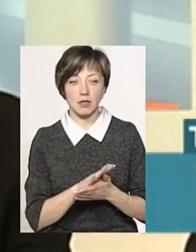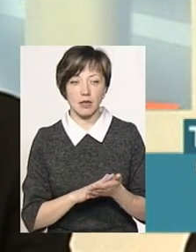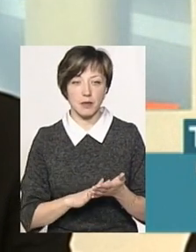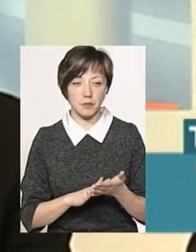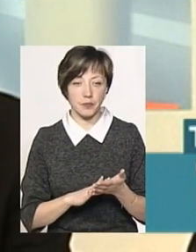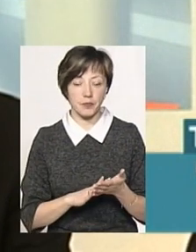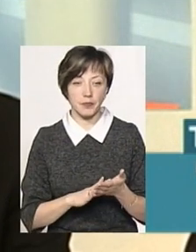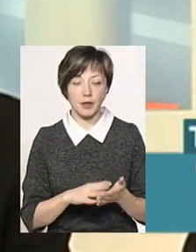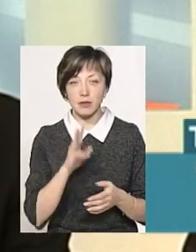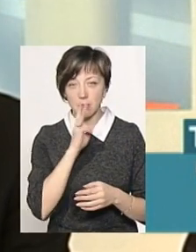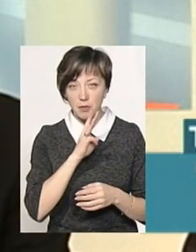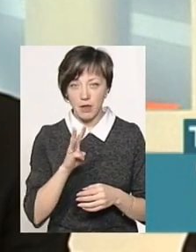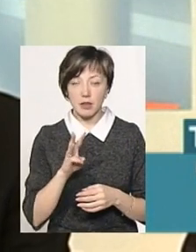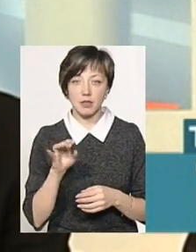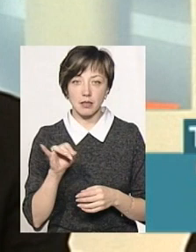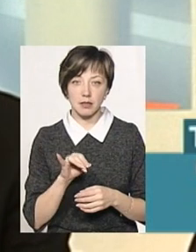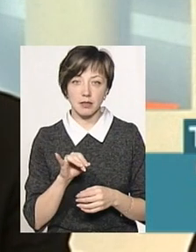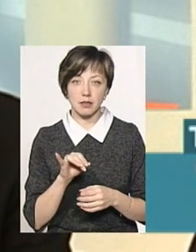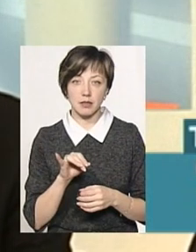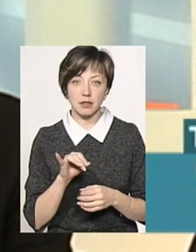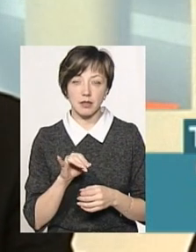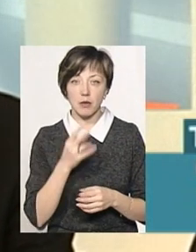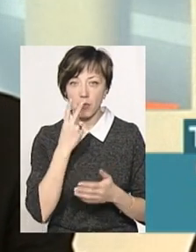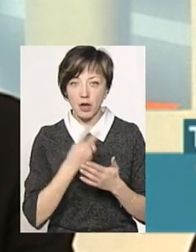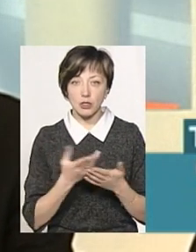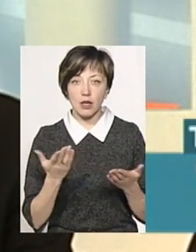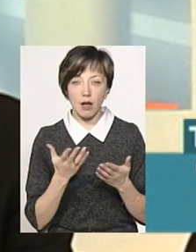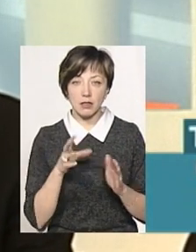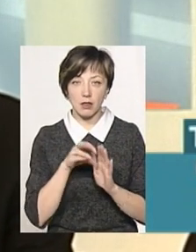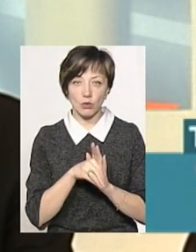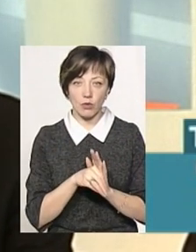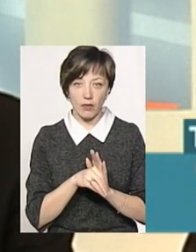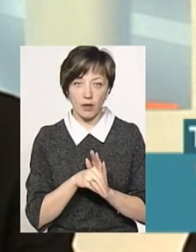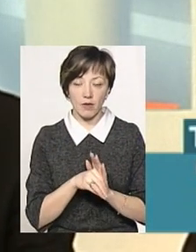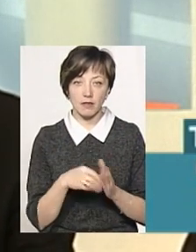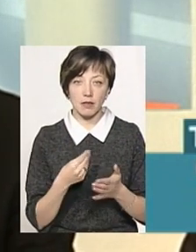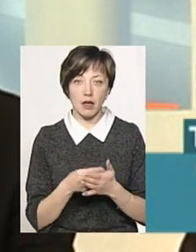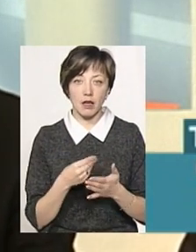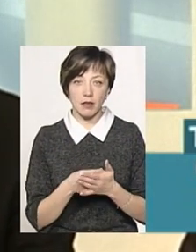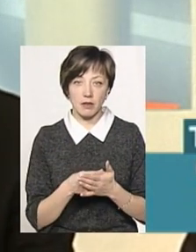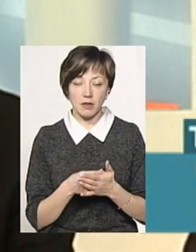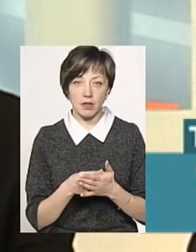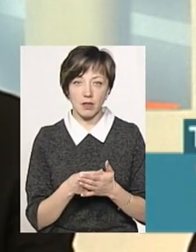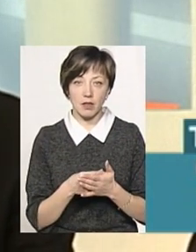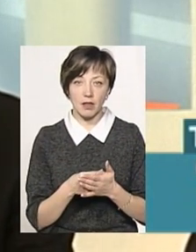далі заробітна плата. Тобто, ви бачите, яка складова в тарифі